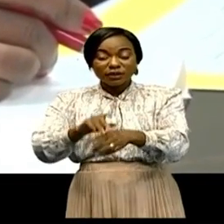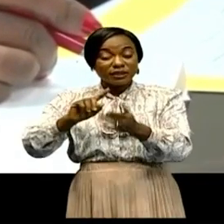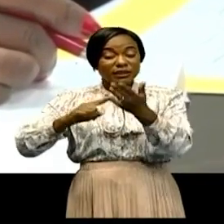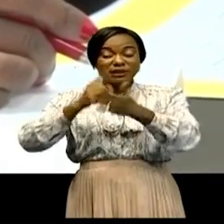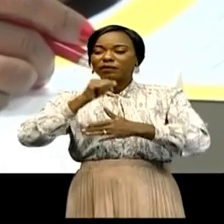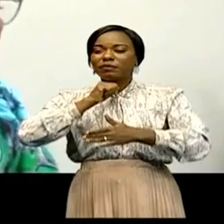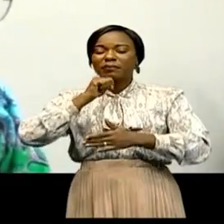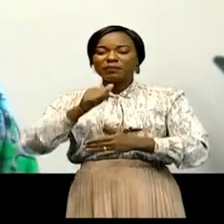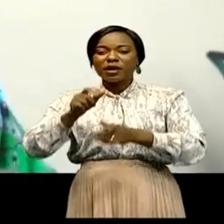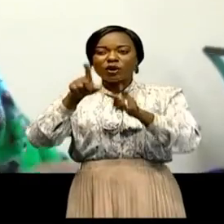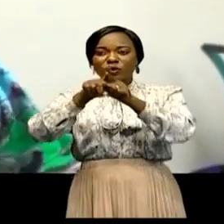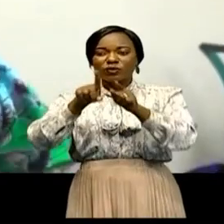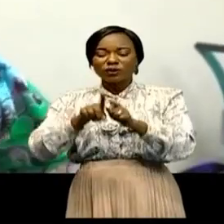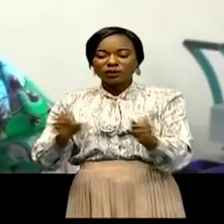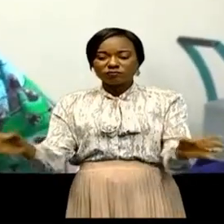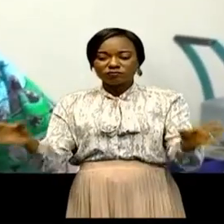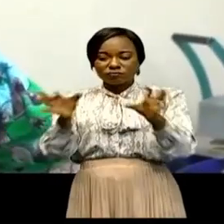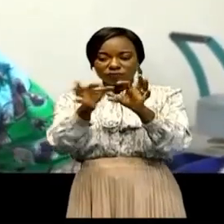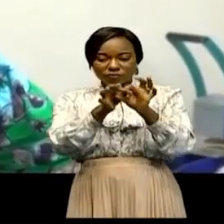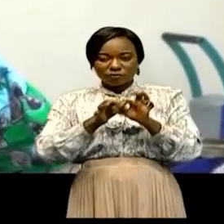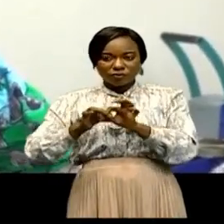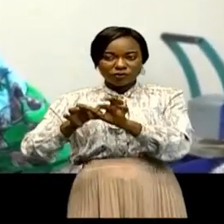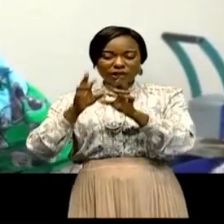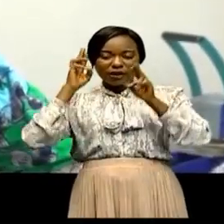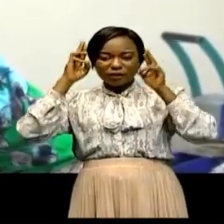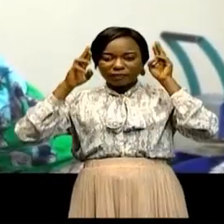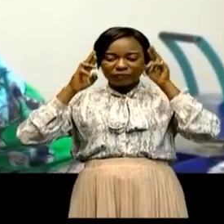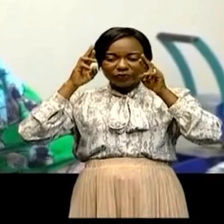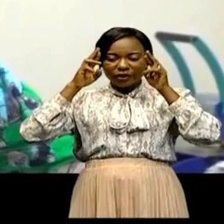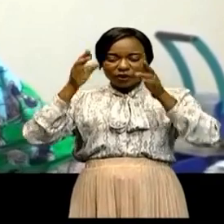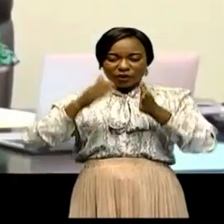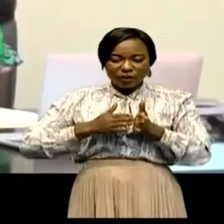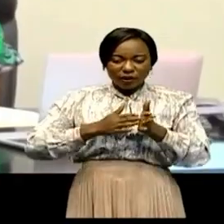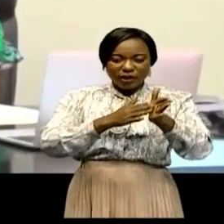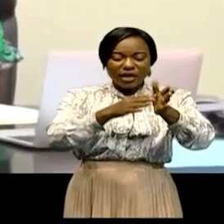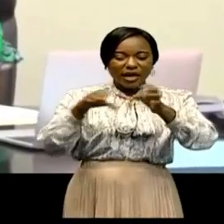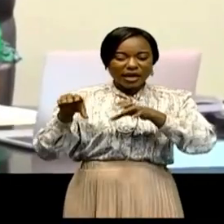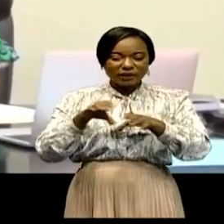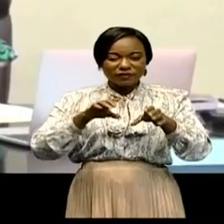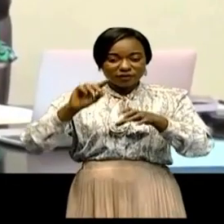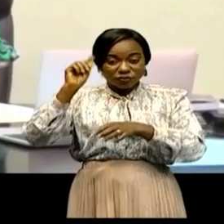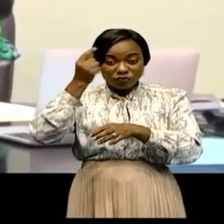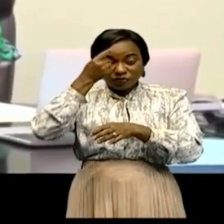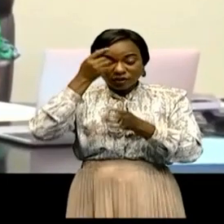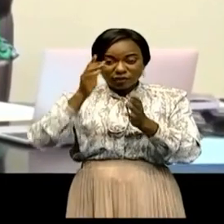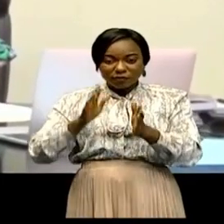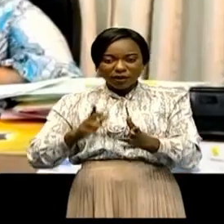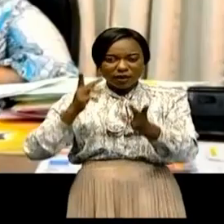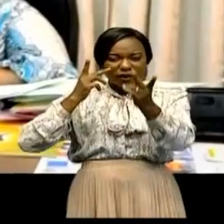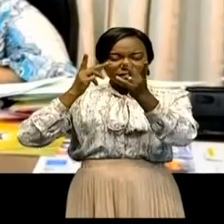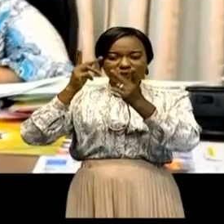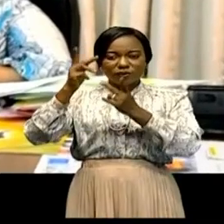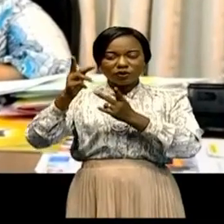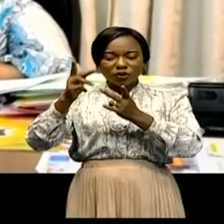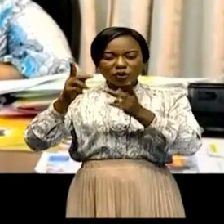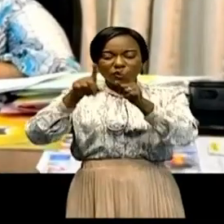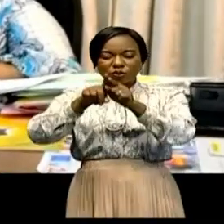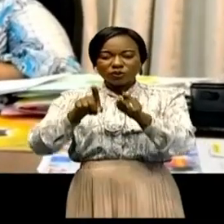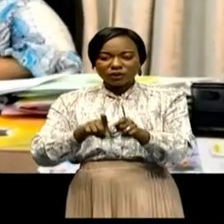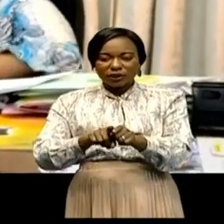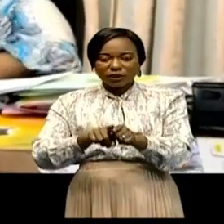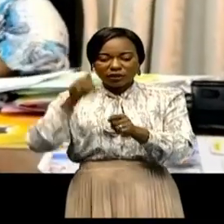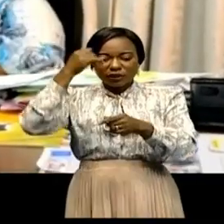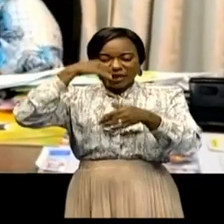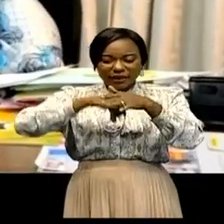officielle, mais aussi d'être associée à la réflexion sur la conduite des activités du gouvernement visant l'effectivité de l